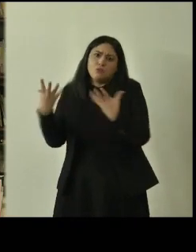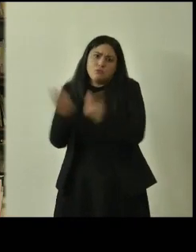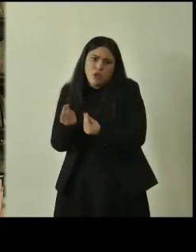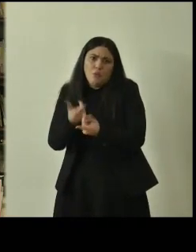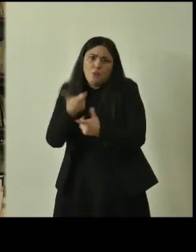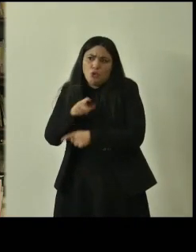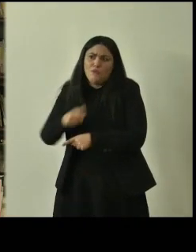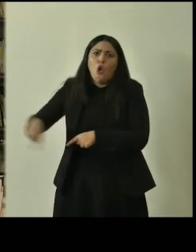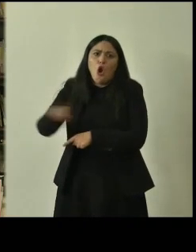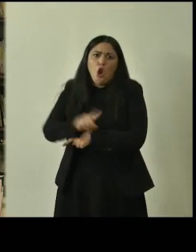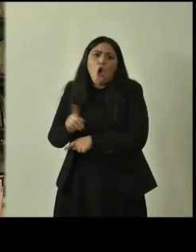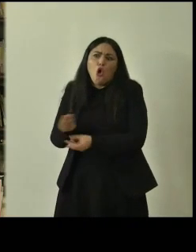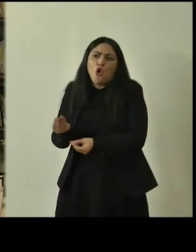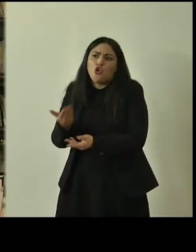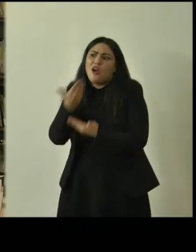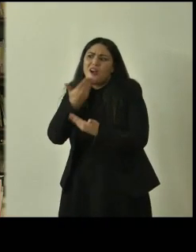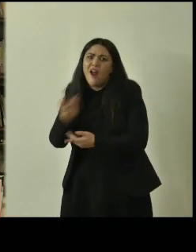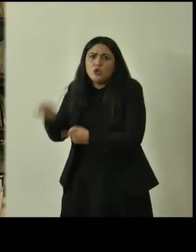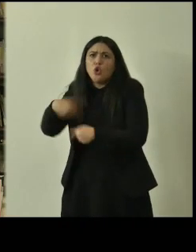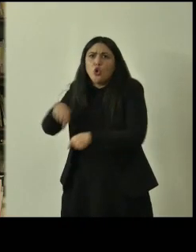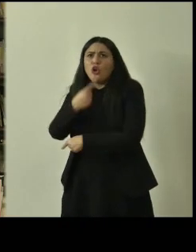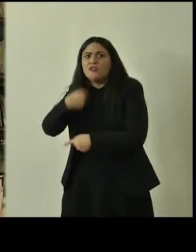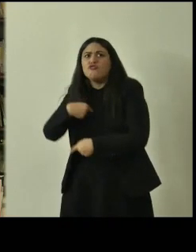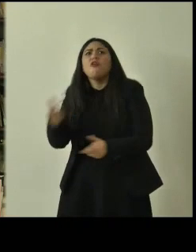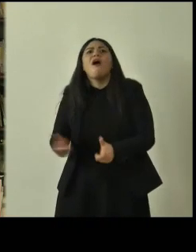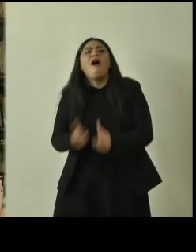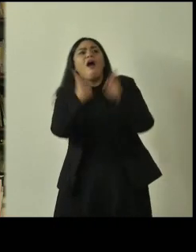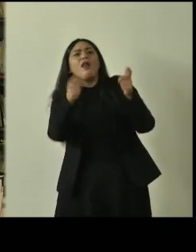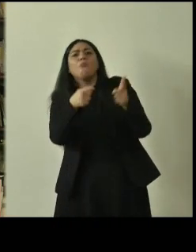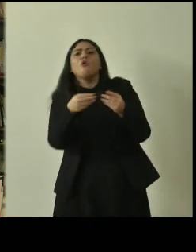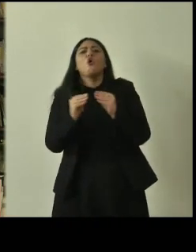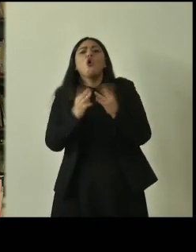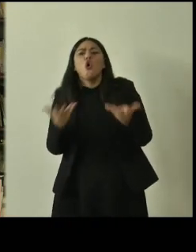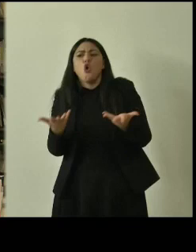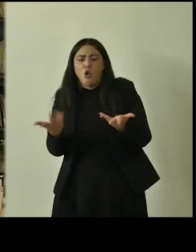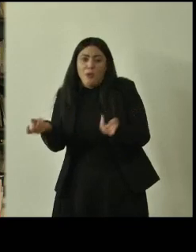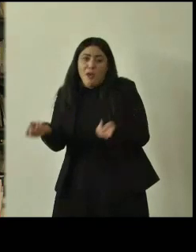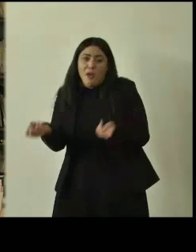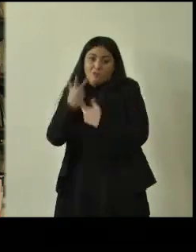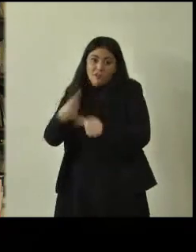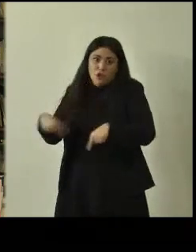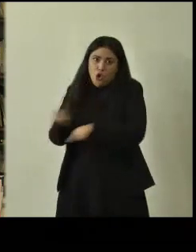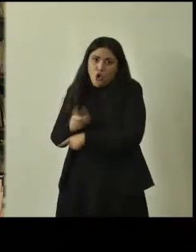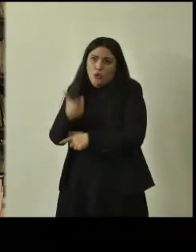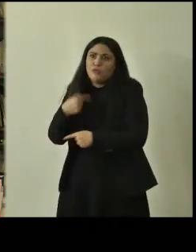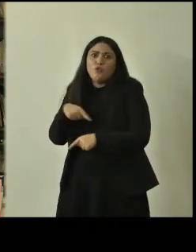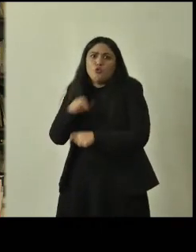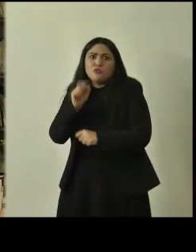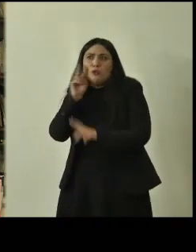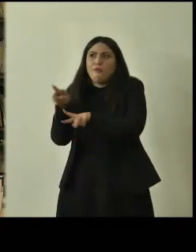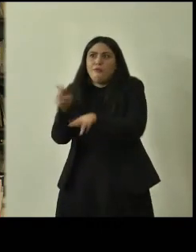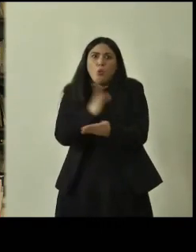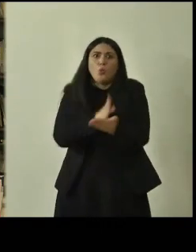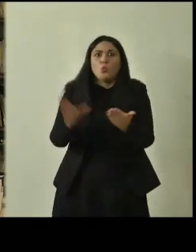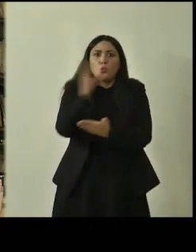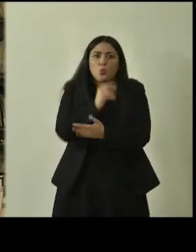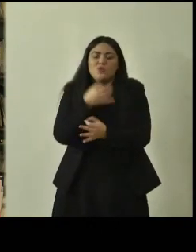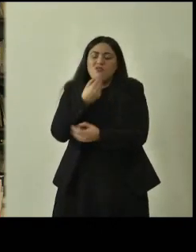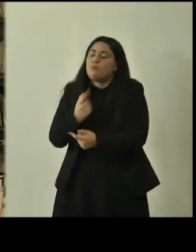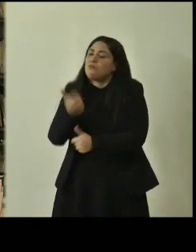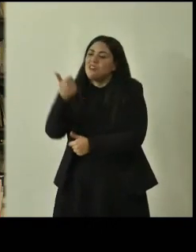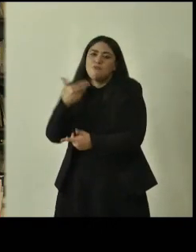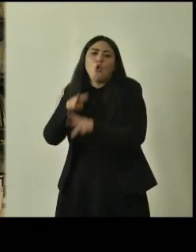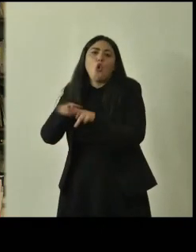sono i sensori, sono loro che ci dicono come sta l'albero noi non abbiamo la capacità di essere capillari su tutto il territorio quindi senza i comuni saremo in